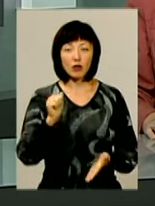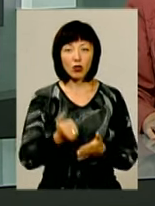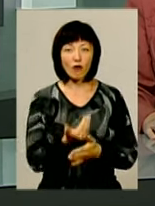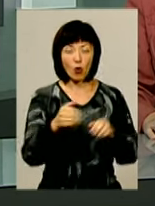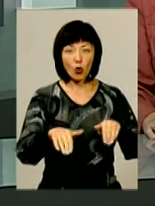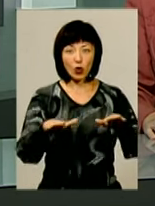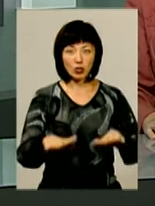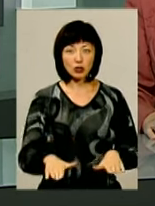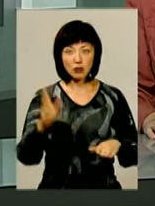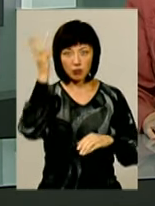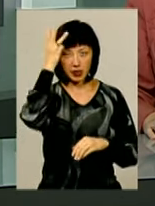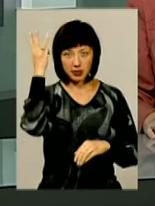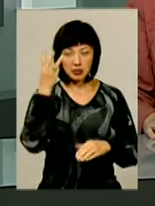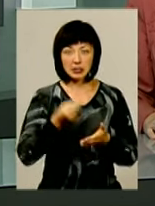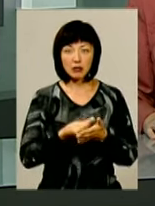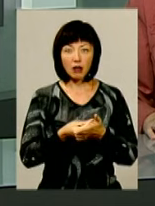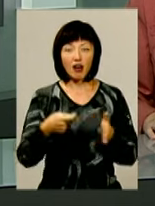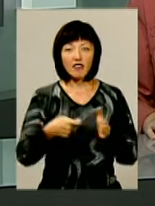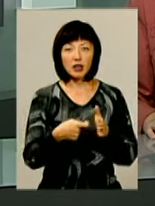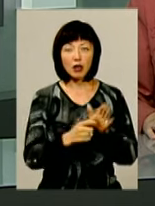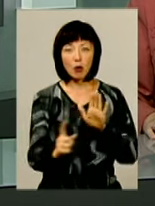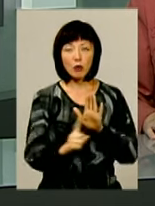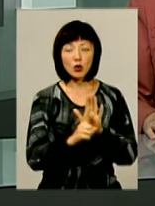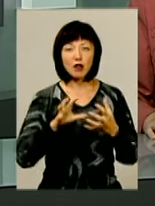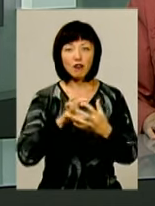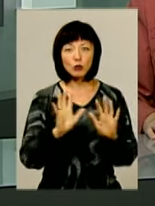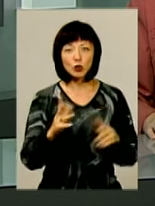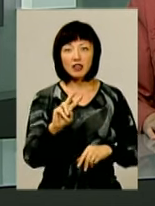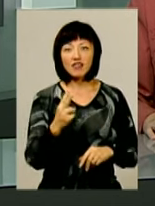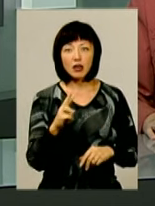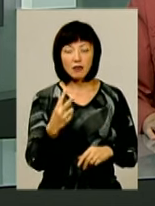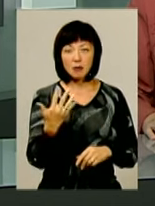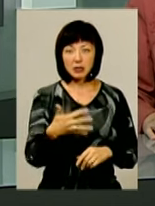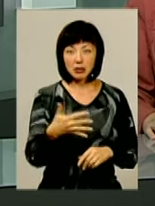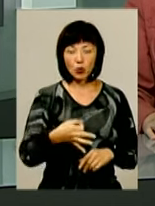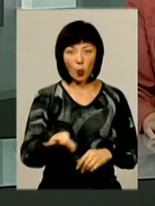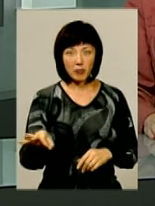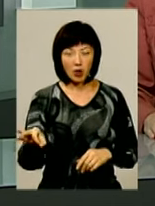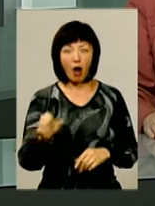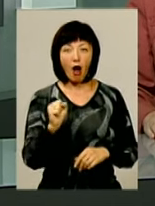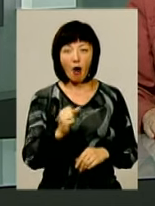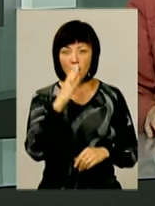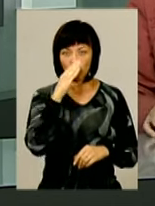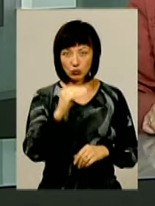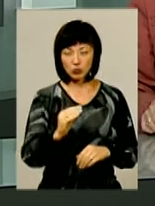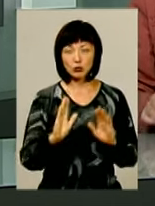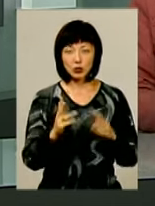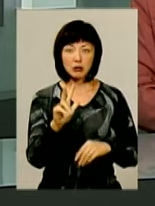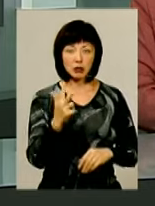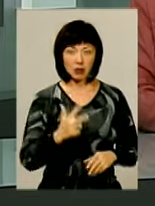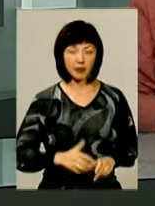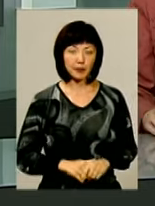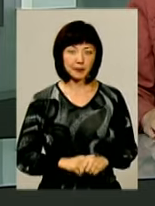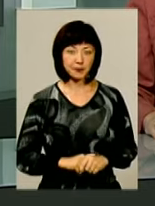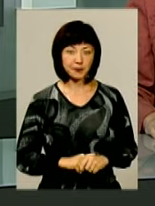нового рішення, у Хмельницькому ціна квитка на проїзд в автобусах буде 2 гривні 50 копійок, а в маршрутних таксі – 3